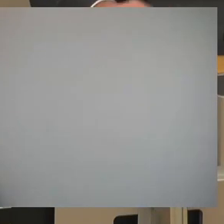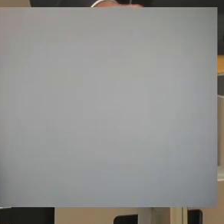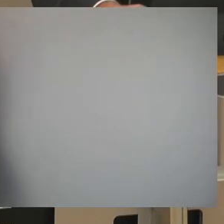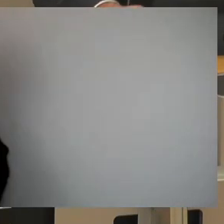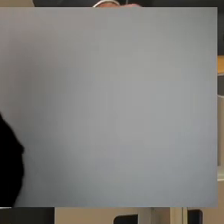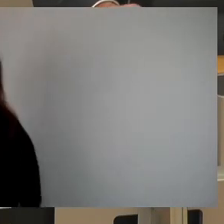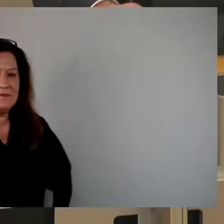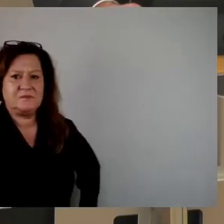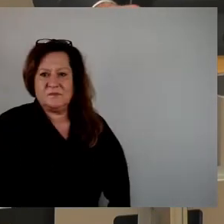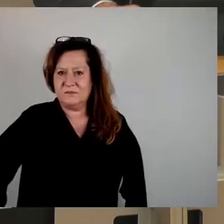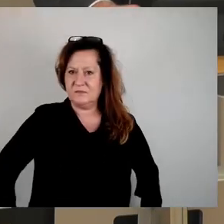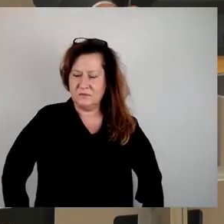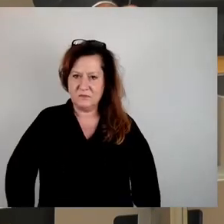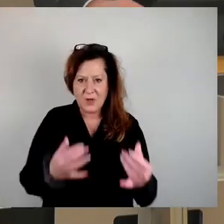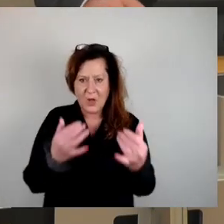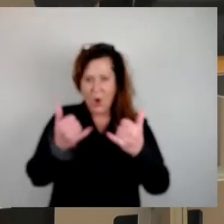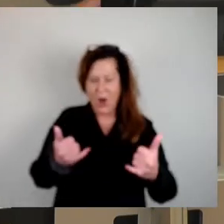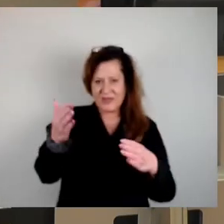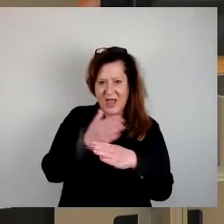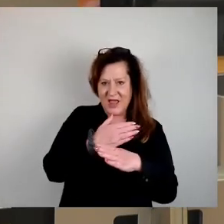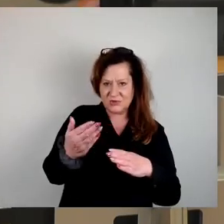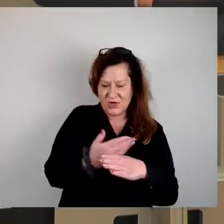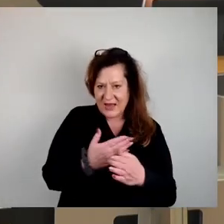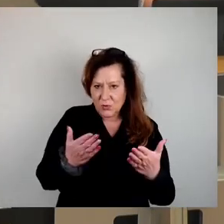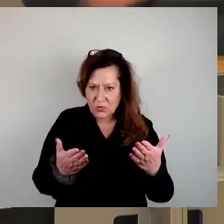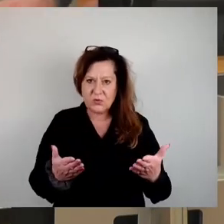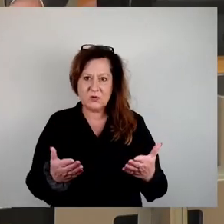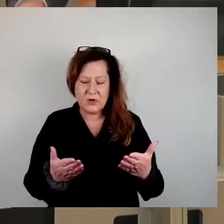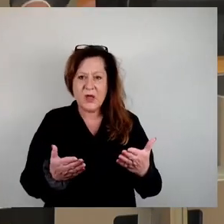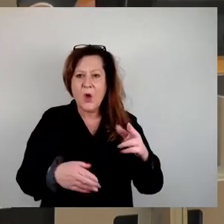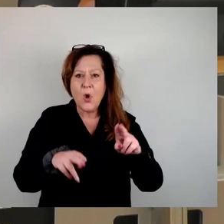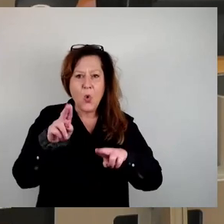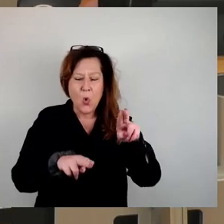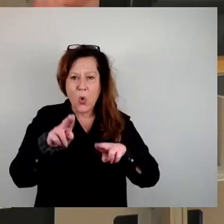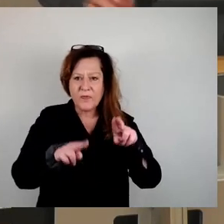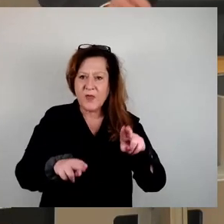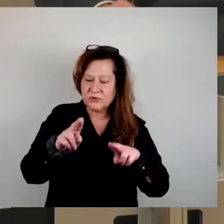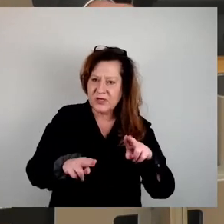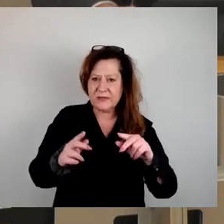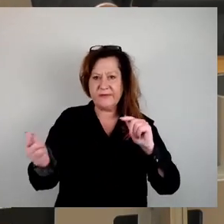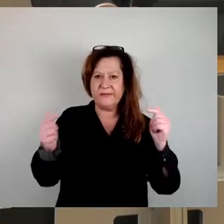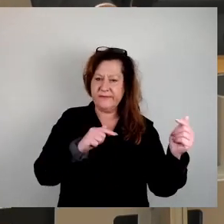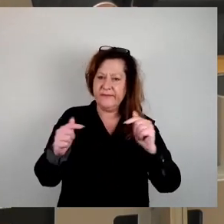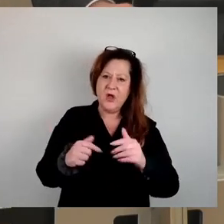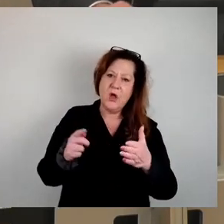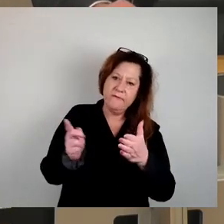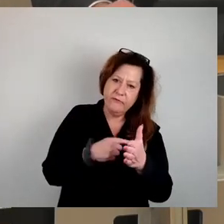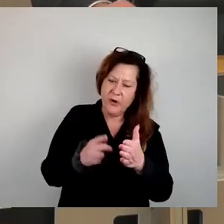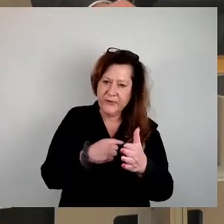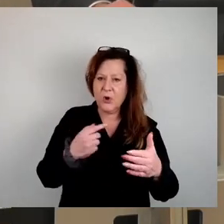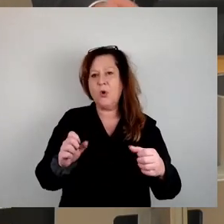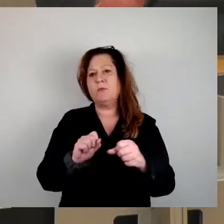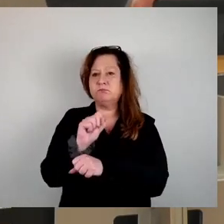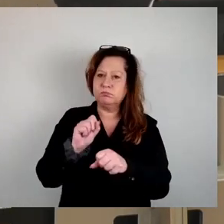Entscheidung ist hier in ganz unterschiedliche Richtungen debattiert worden. Da gab es Forderungen und Petitionen nach einem vollständigen